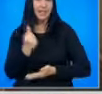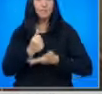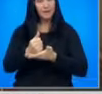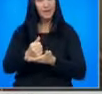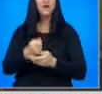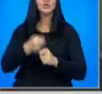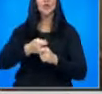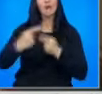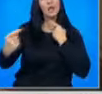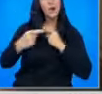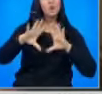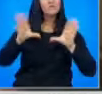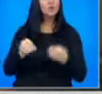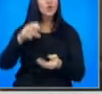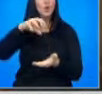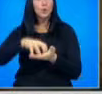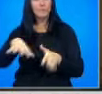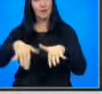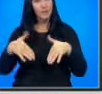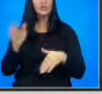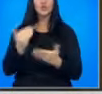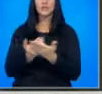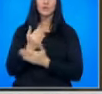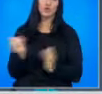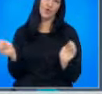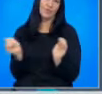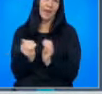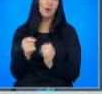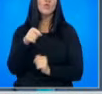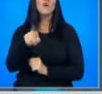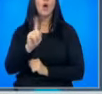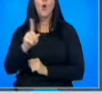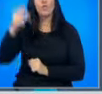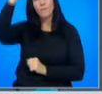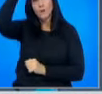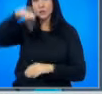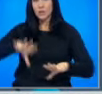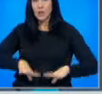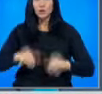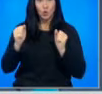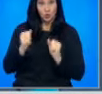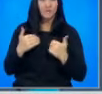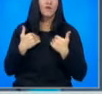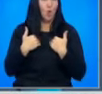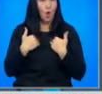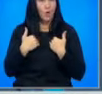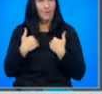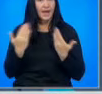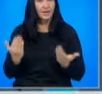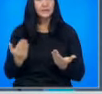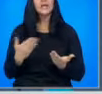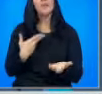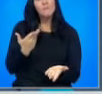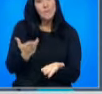разговори с всички групи в парламента, като ще започнат от най-малката. Това, което българските граждани очакват от нас е